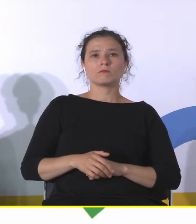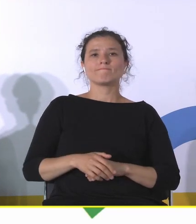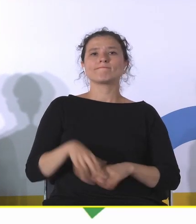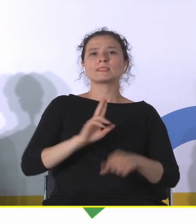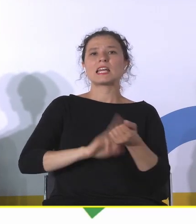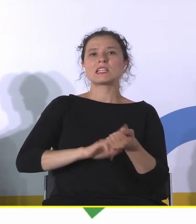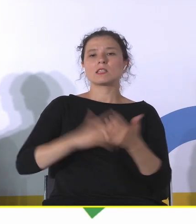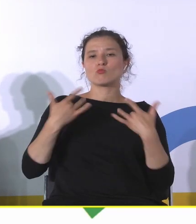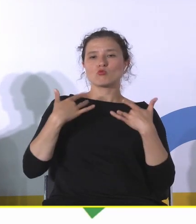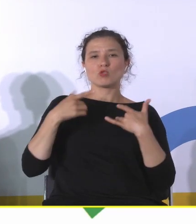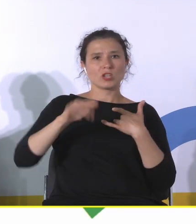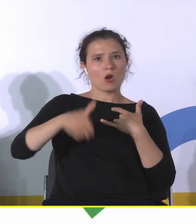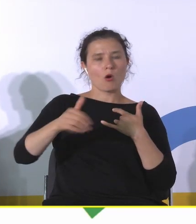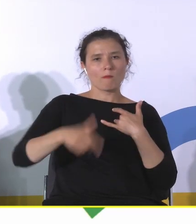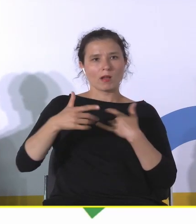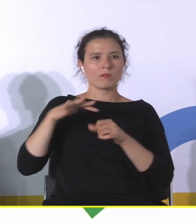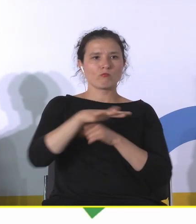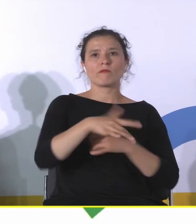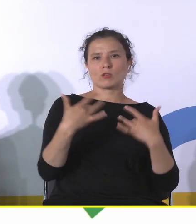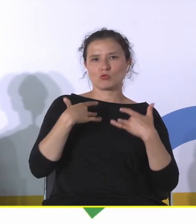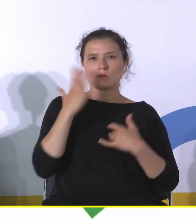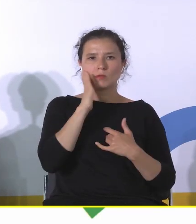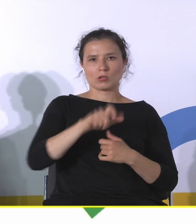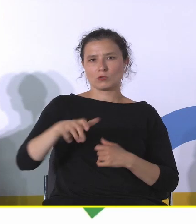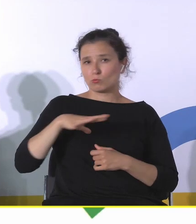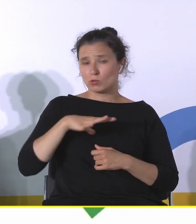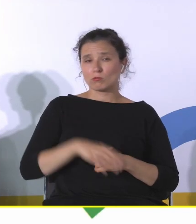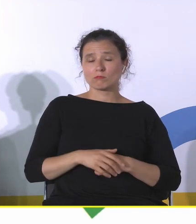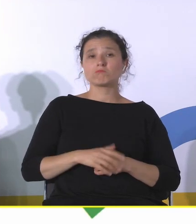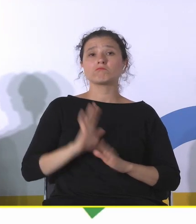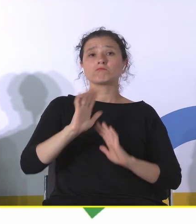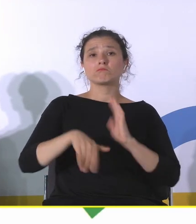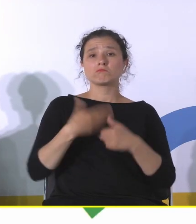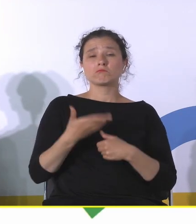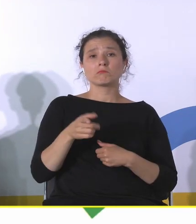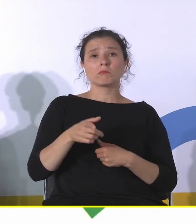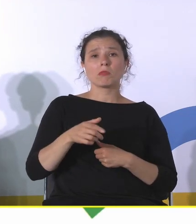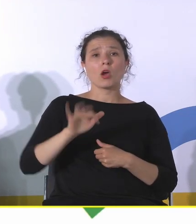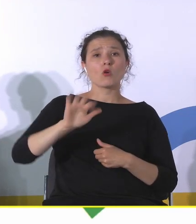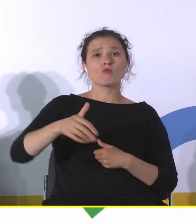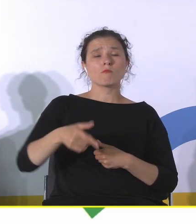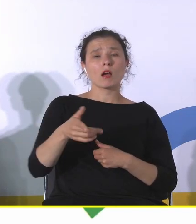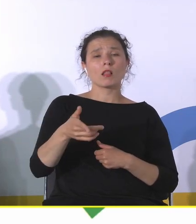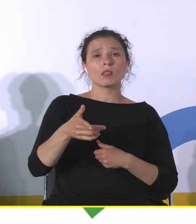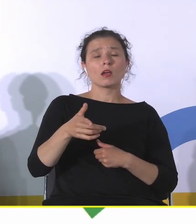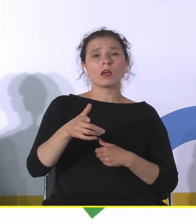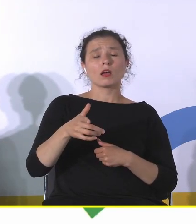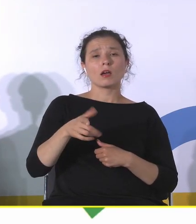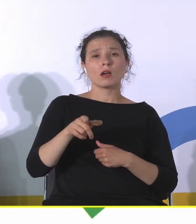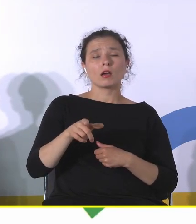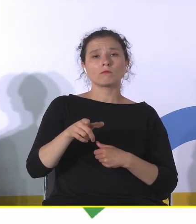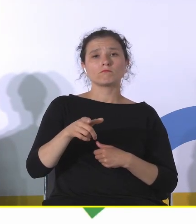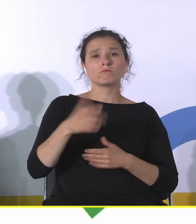wyznaczał funkcjonowanie życia mieszkańców, w którymś momencie straciła to takie źródło właściwie swojego